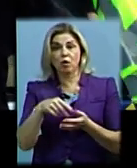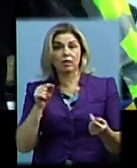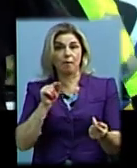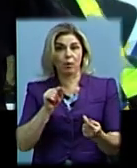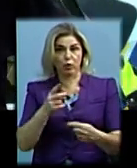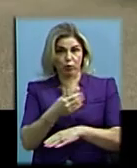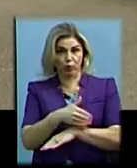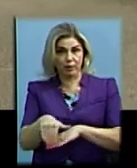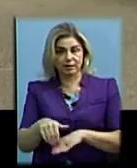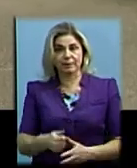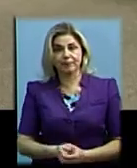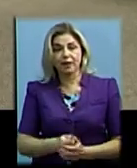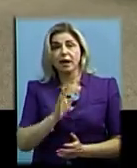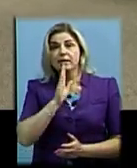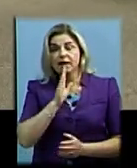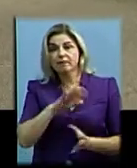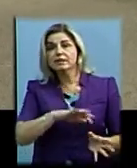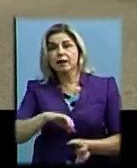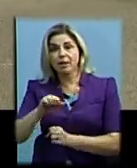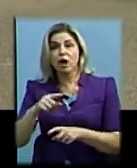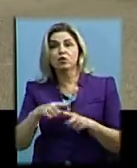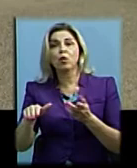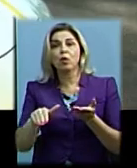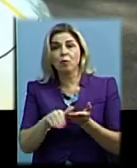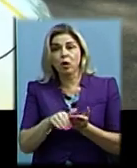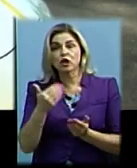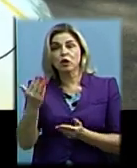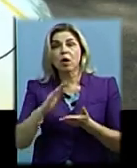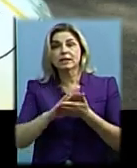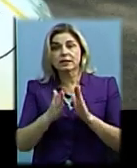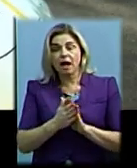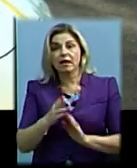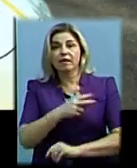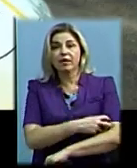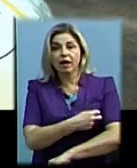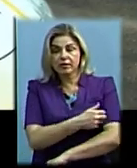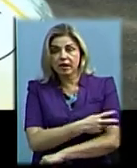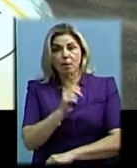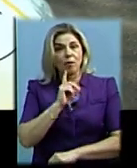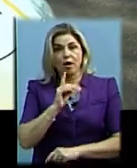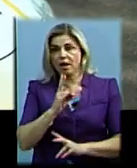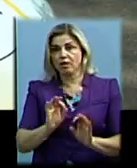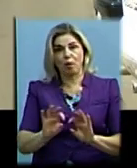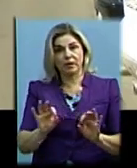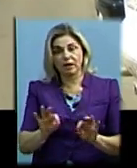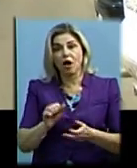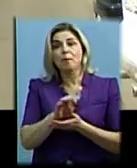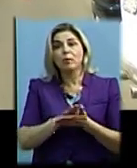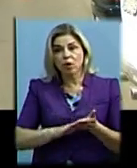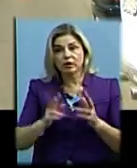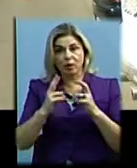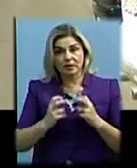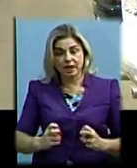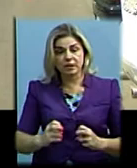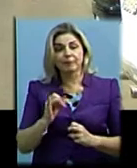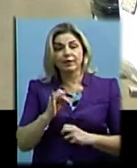стороні вулиці. Дівчинку забрала швидка допомога. Її стан медики поки не коментують. Триває медичне обстеження. Патрульні переглядають відео з